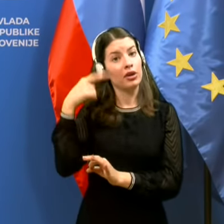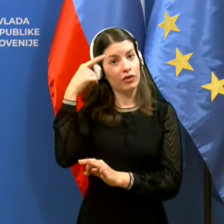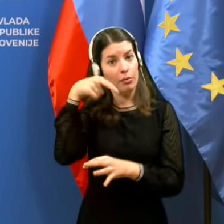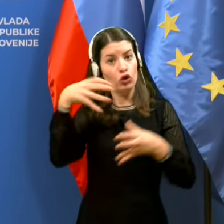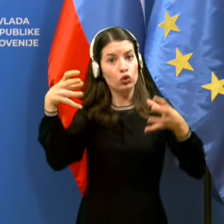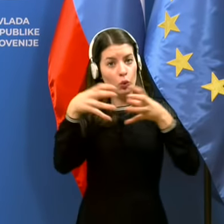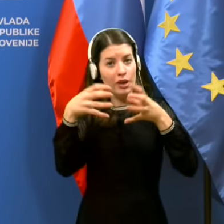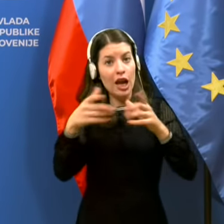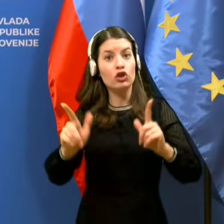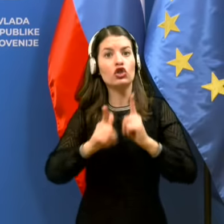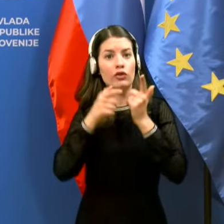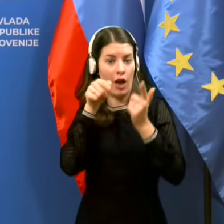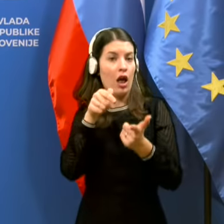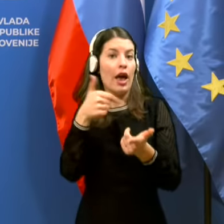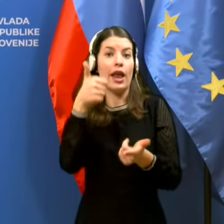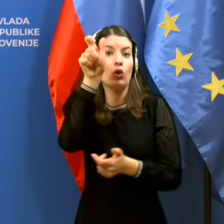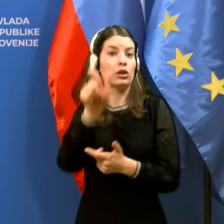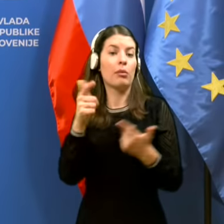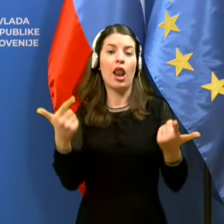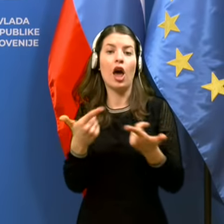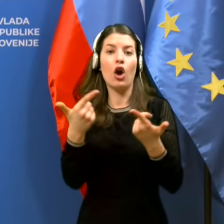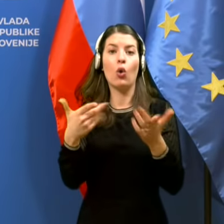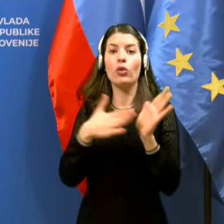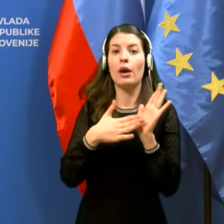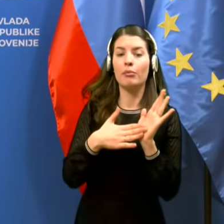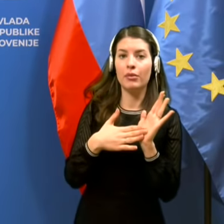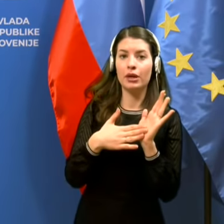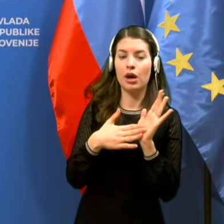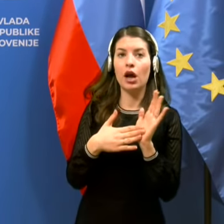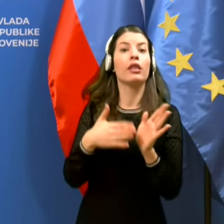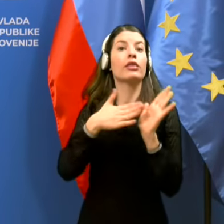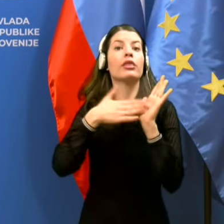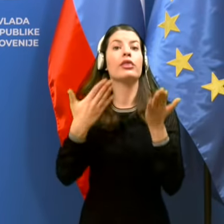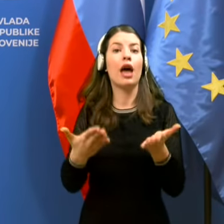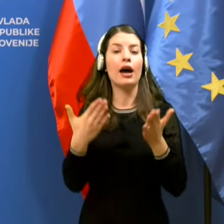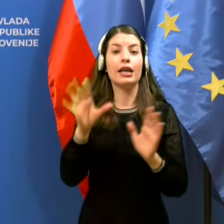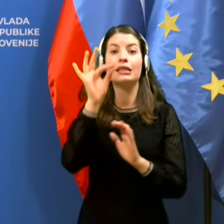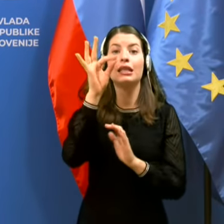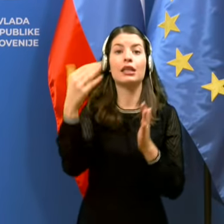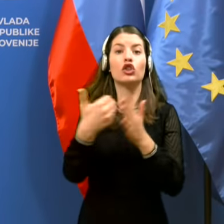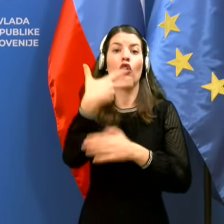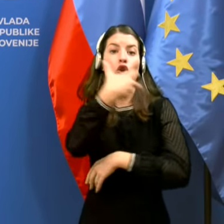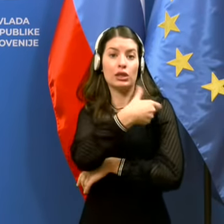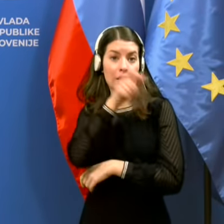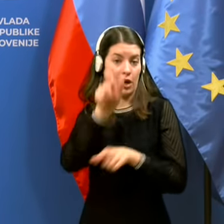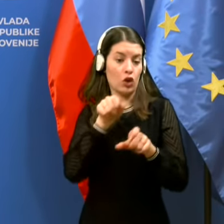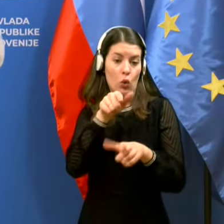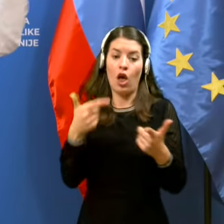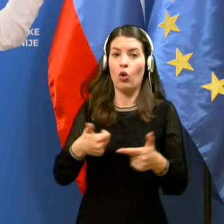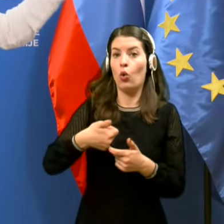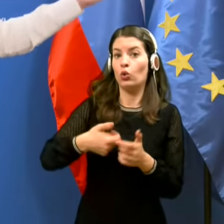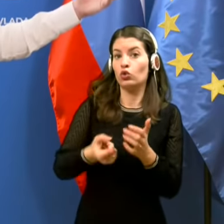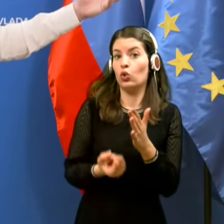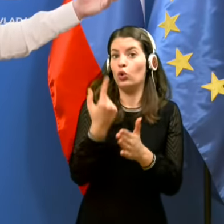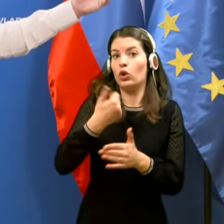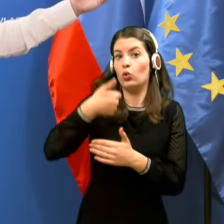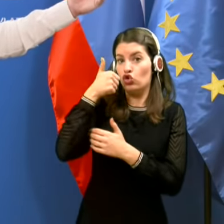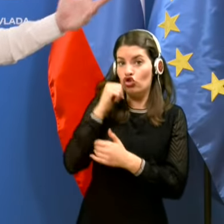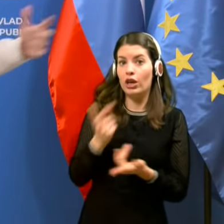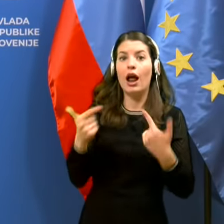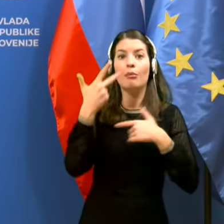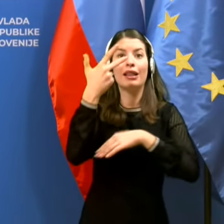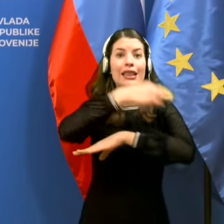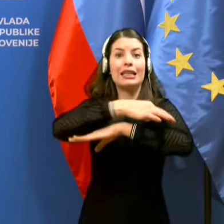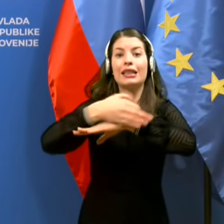da ta kumulativna, ti si lahko bil cepljen, če danes je šlo gor za deset cepljenih. Teh cepljenih do sedaj se je lahko zgodilo včiri ali pa tri tedne